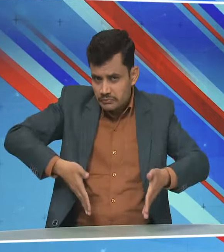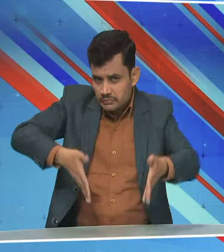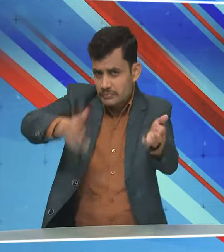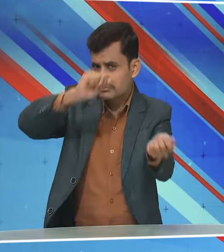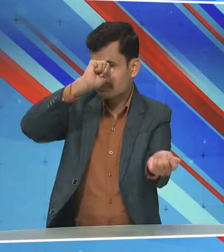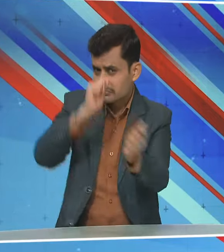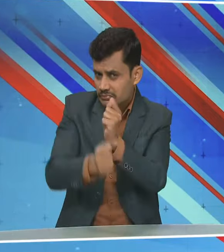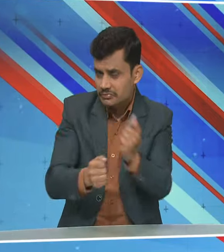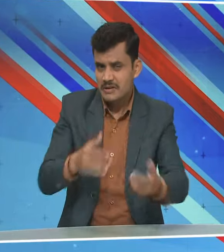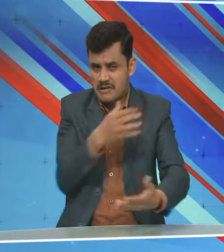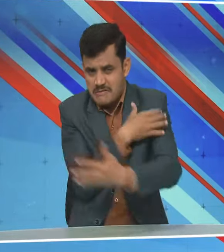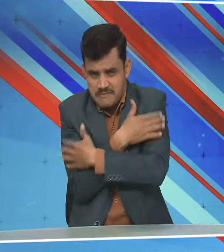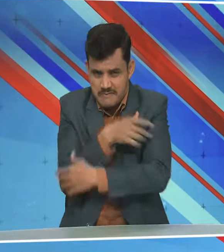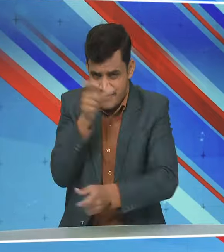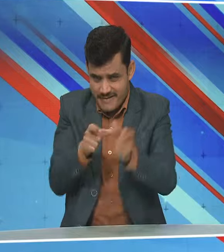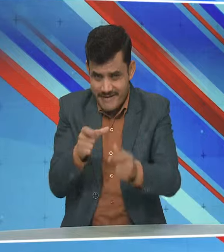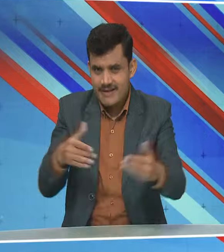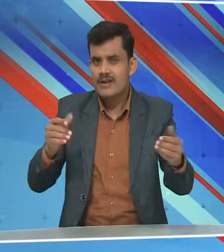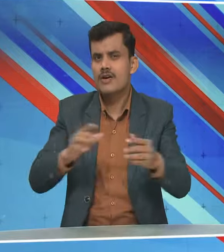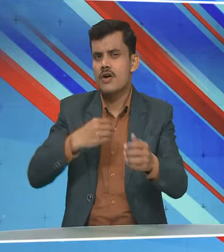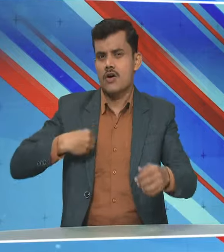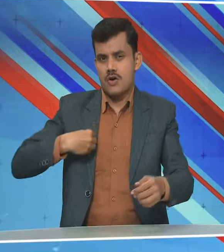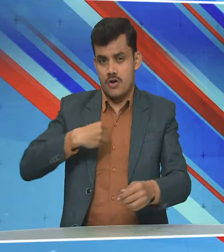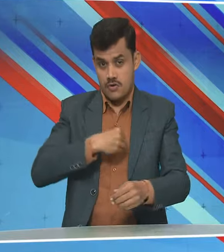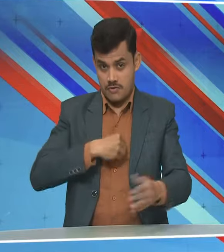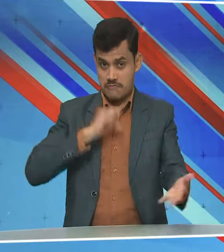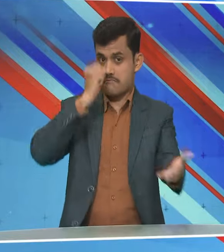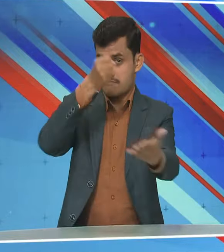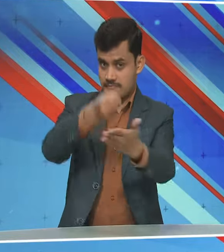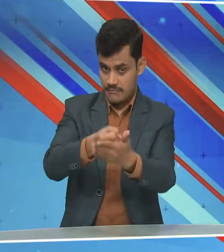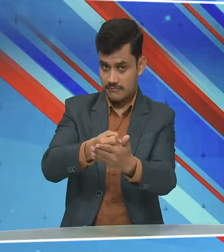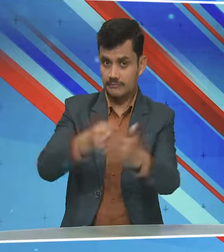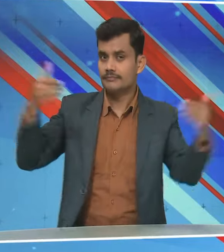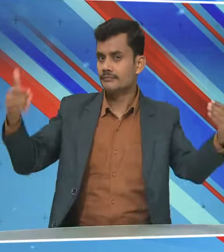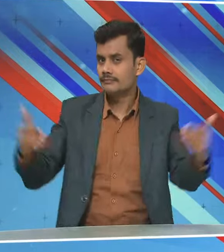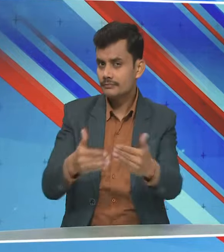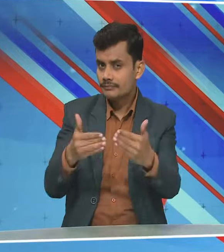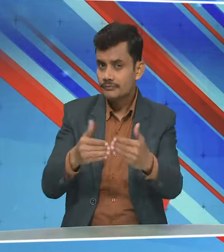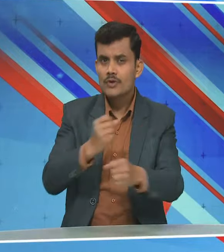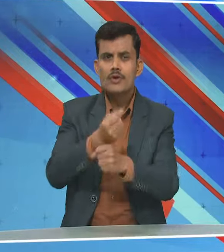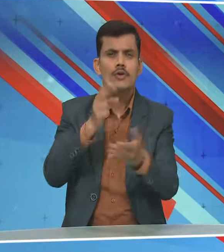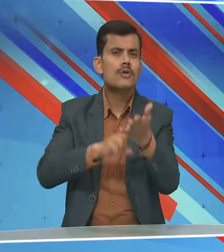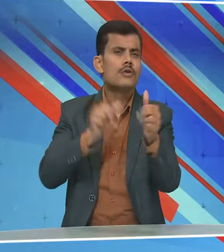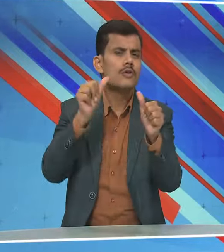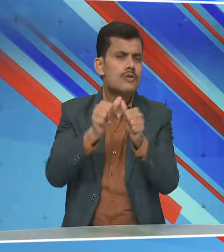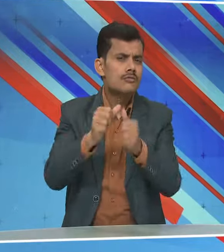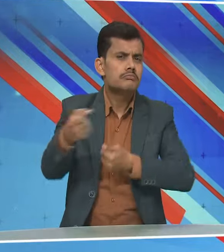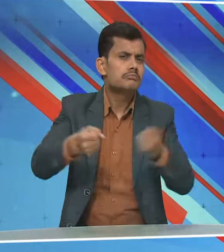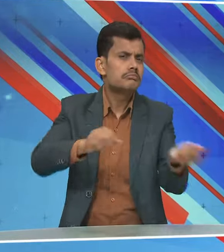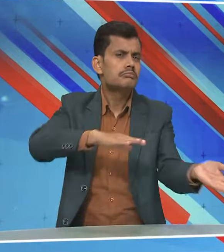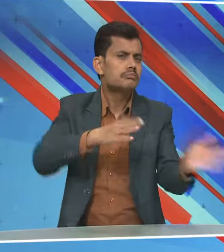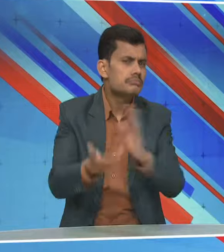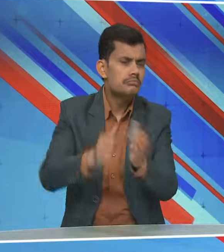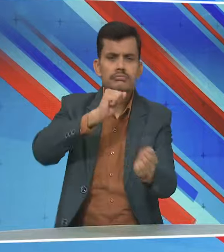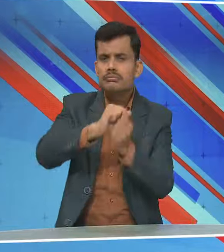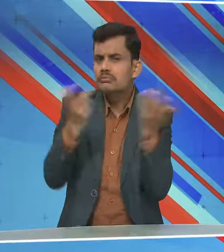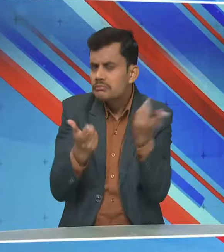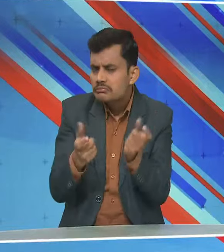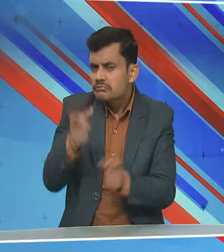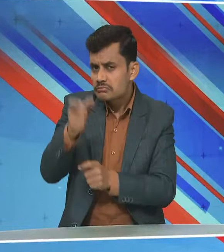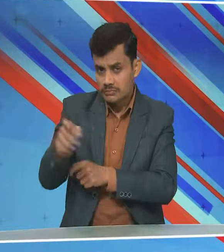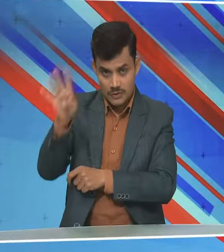घायलों से अस्पताल जाकर मुलाकात की उन्होंने कहा कि गुना बस हादसा मामले की जाच के लिए चार सदस्य समिती का